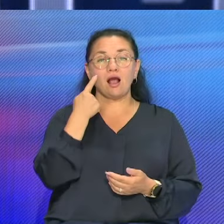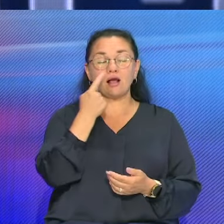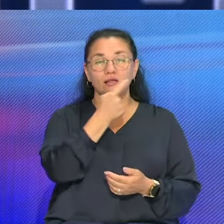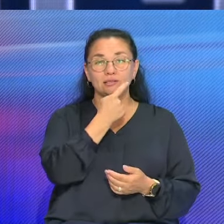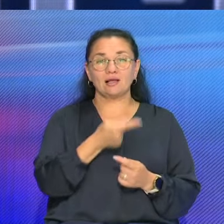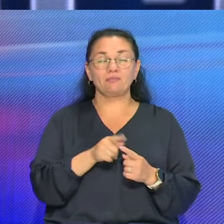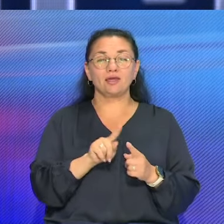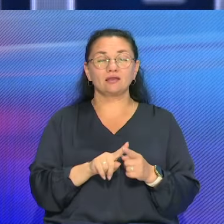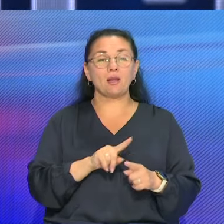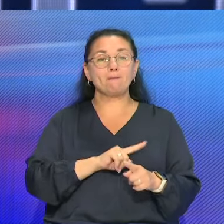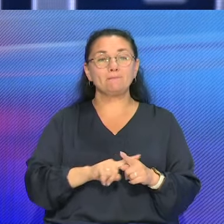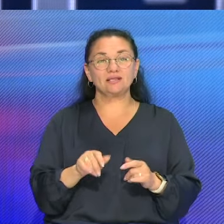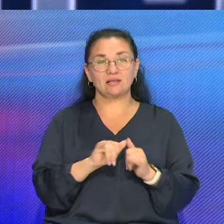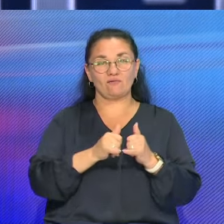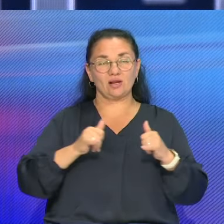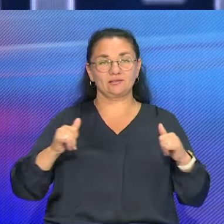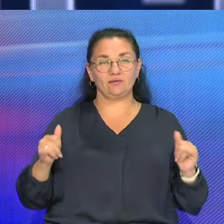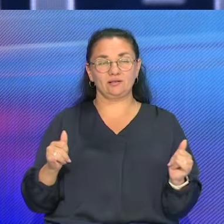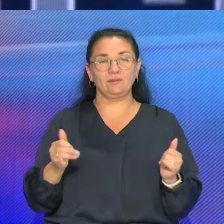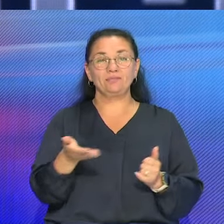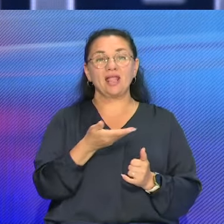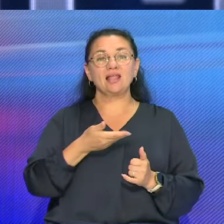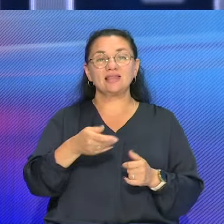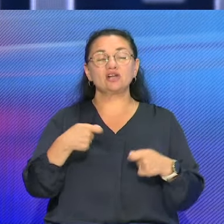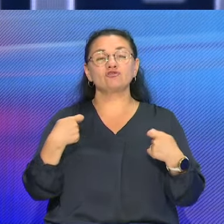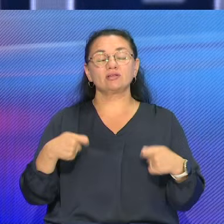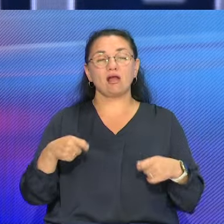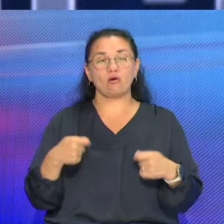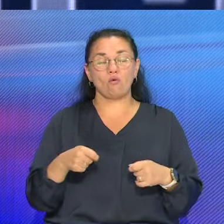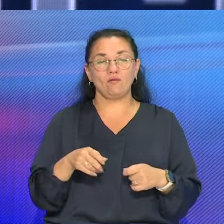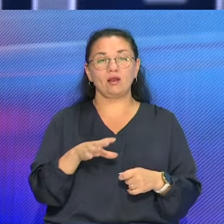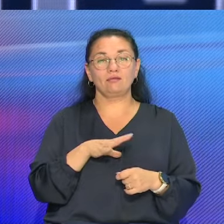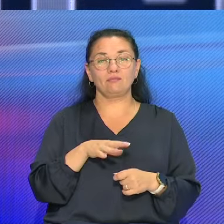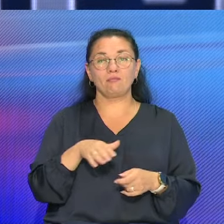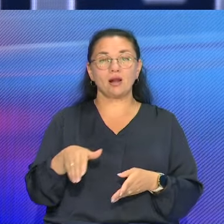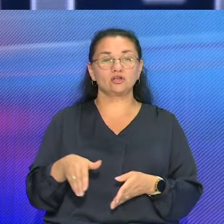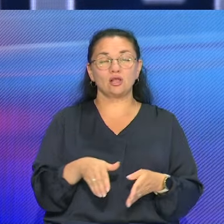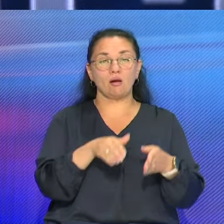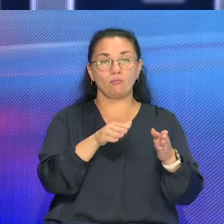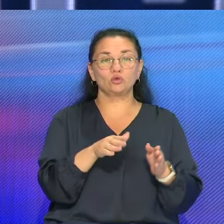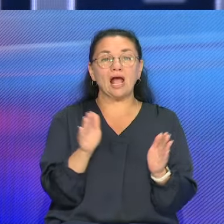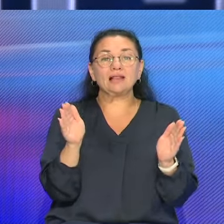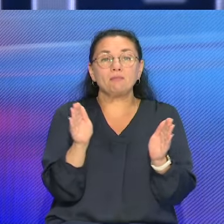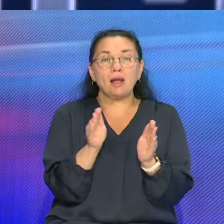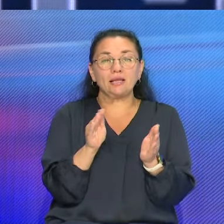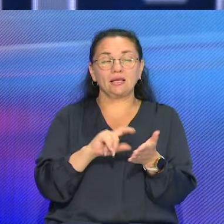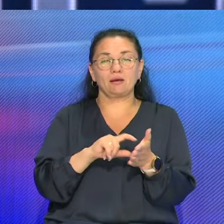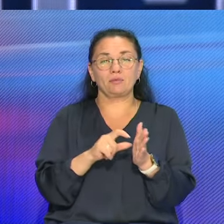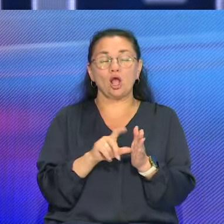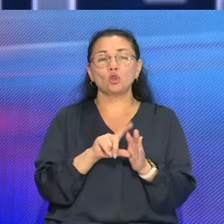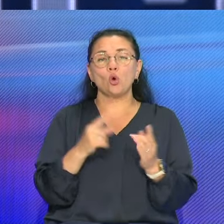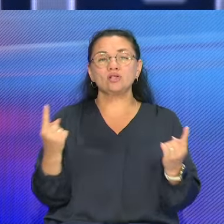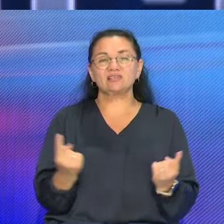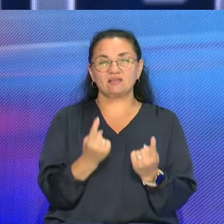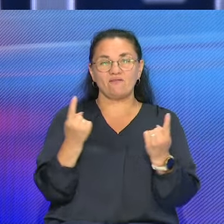динамичного и быстрого развития. Наша торговля прошла путь от маленьких невзрачных магазинов до современных